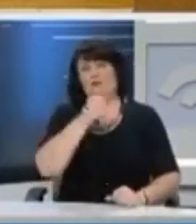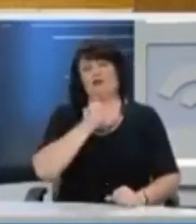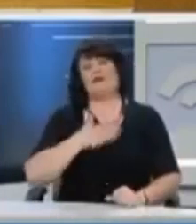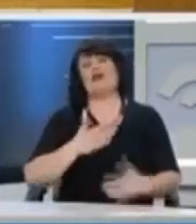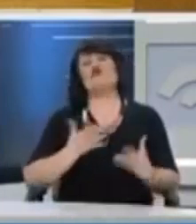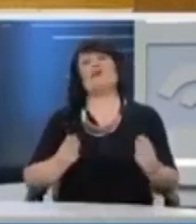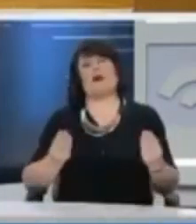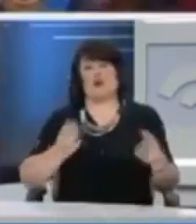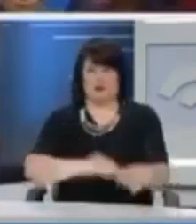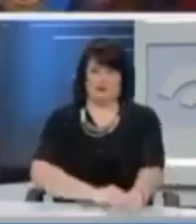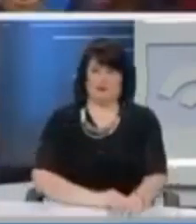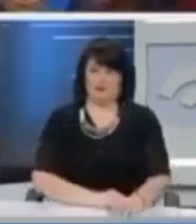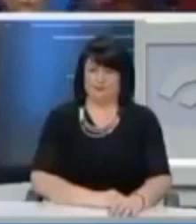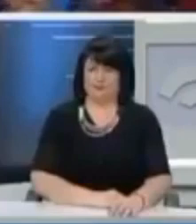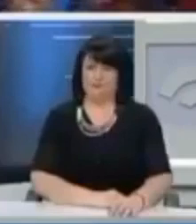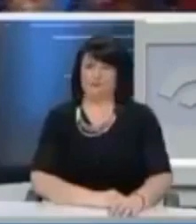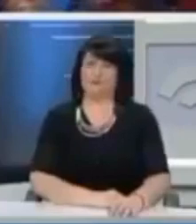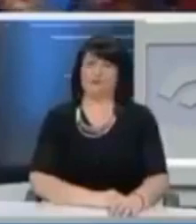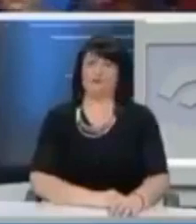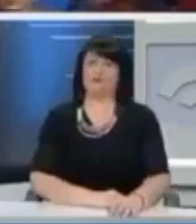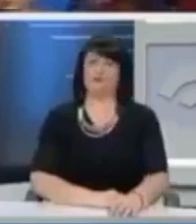υποφέρνουν. Σας ευχαριστώ πάρα πολύ. Ευχαριστώ.